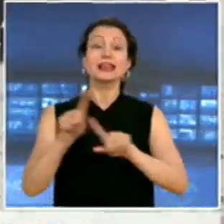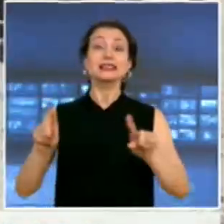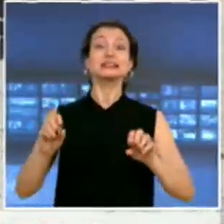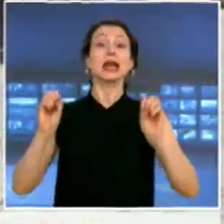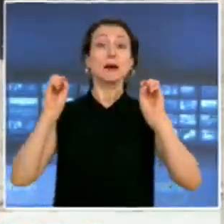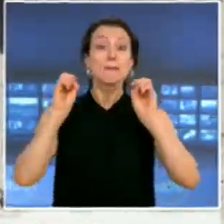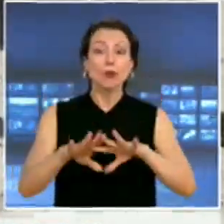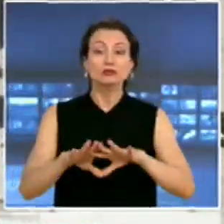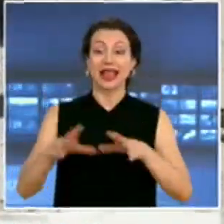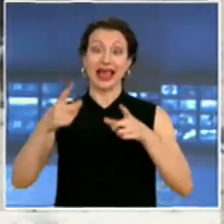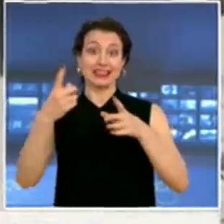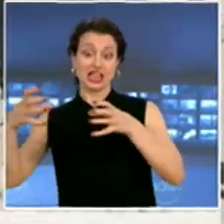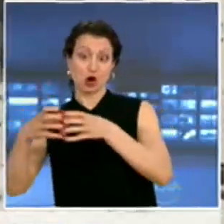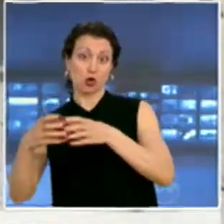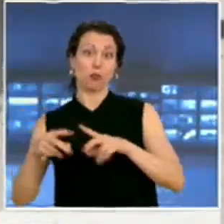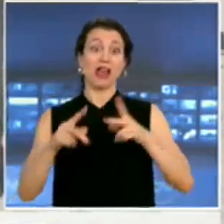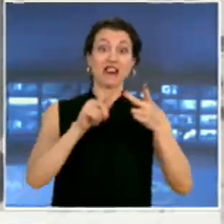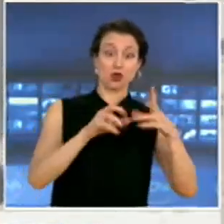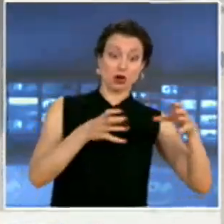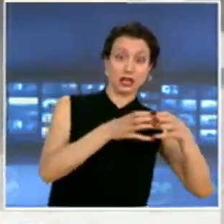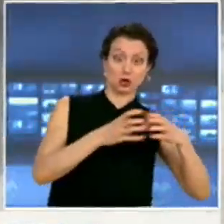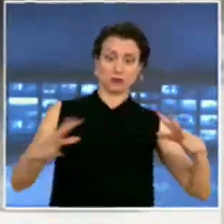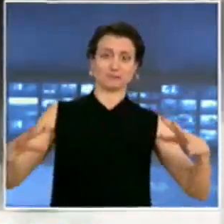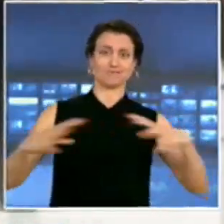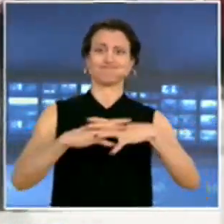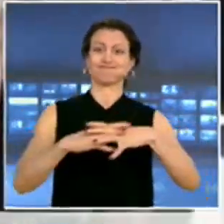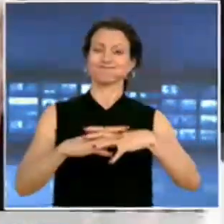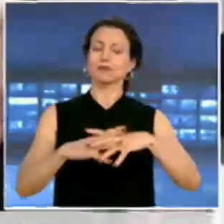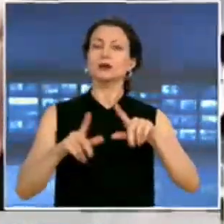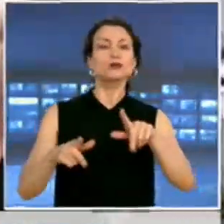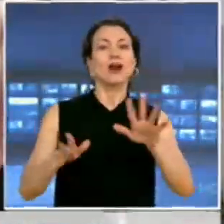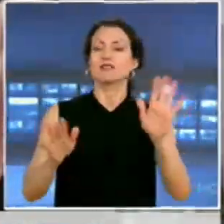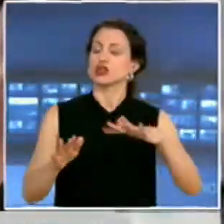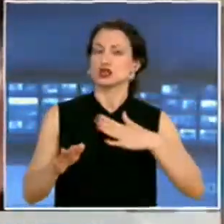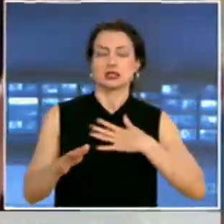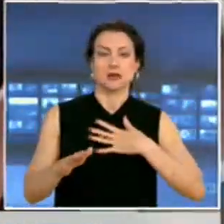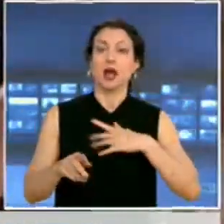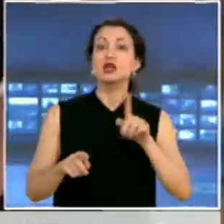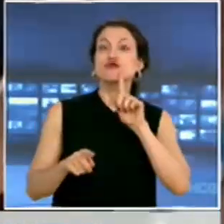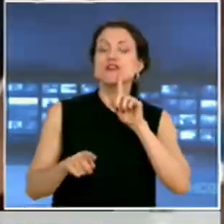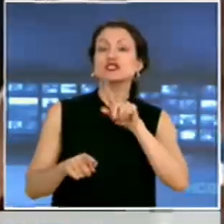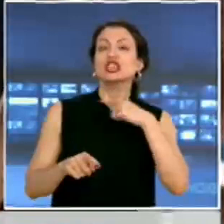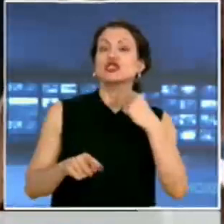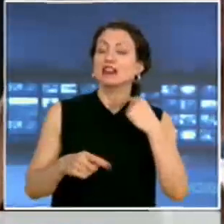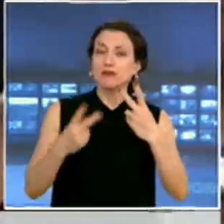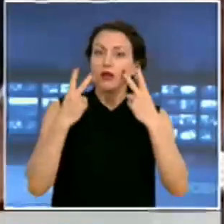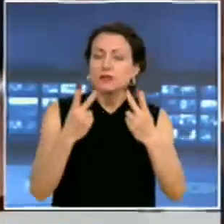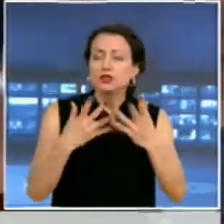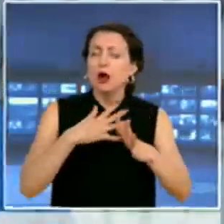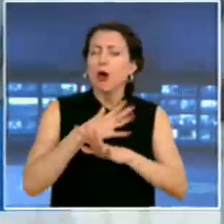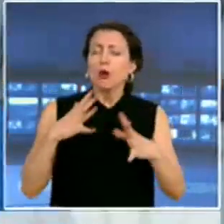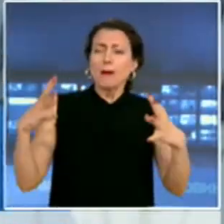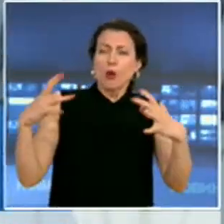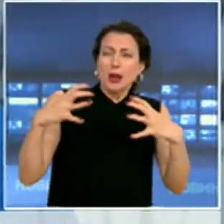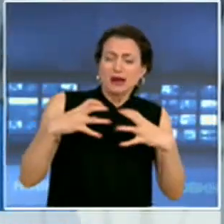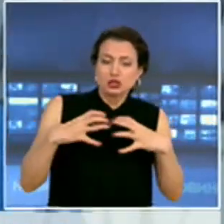групи, така че да се стигне до човешки жертви. Виждате какво беше напрежението. Така че на този етап, след